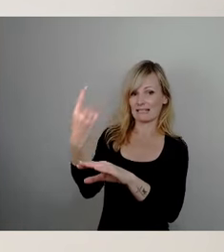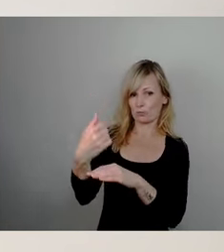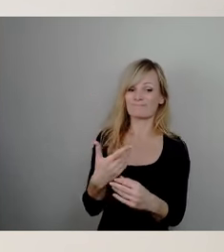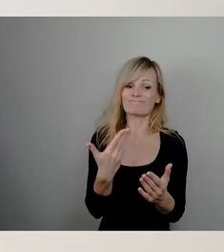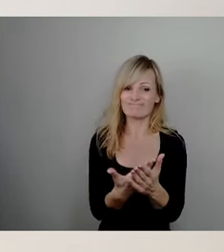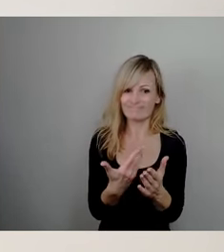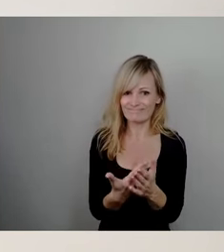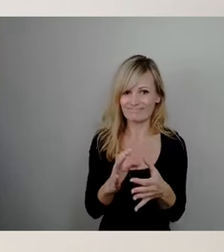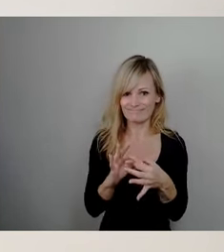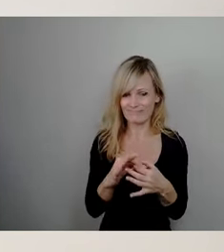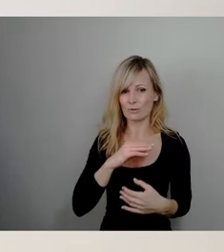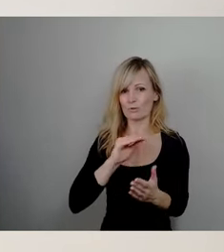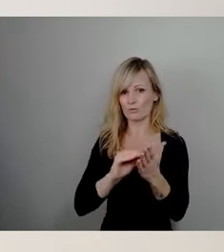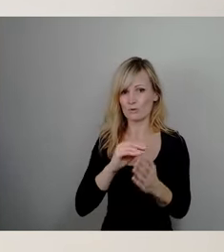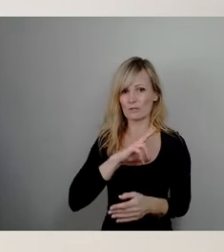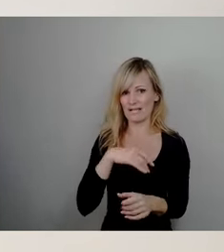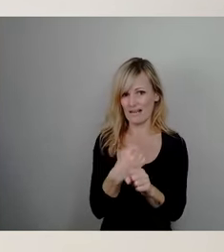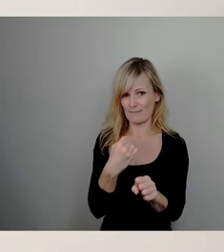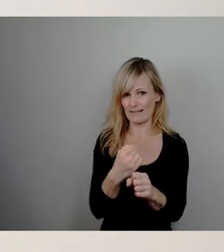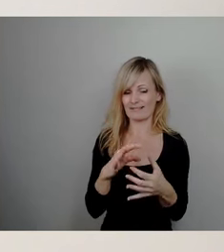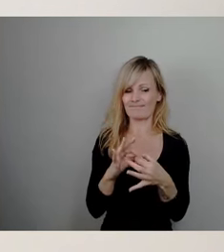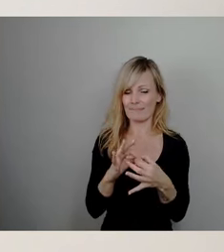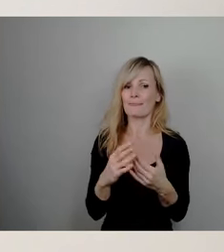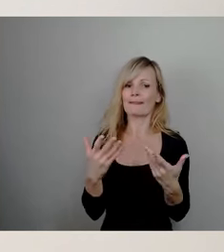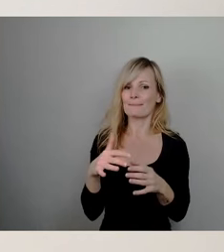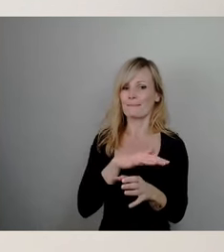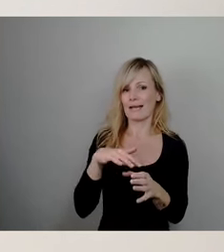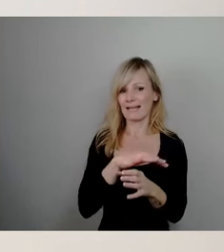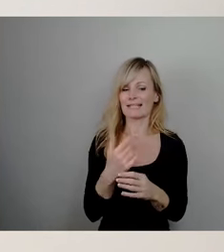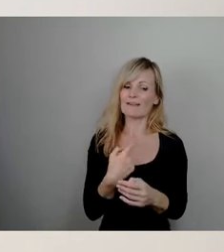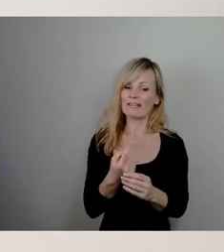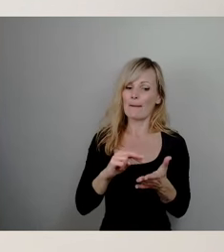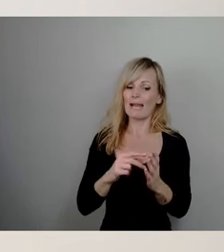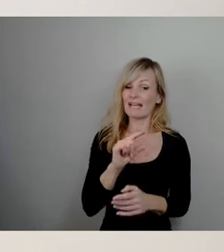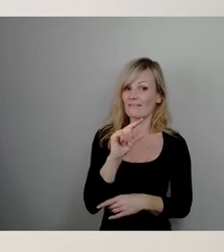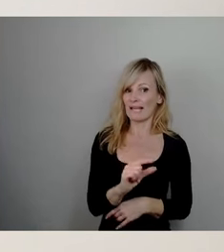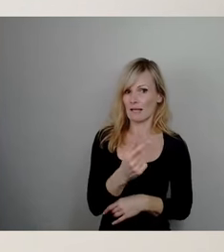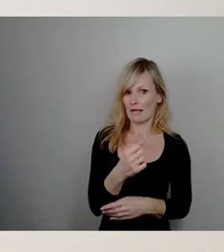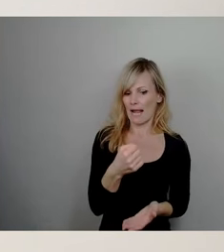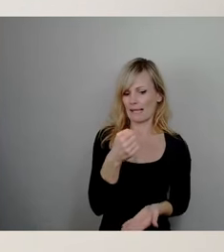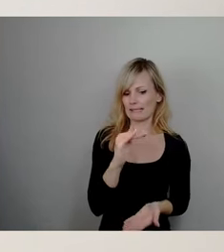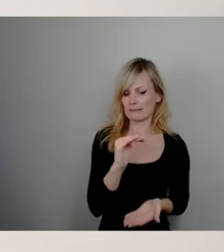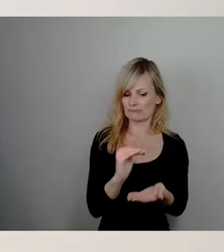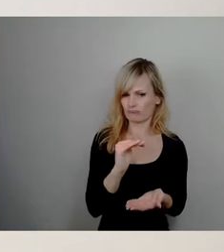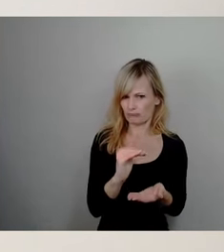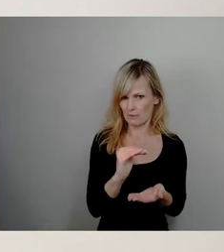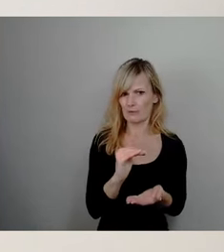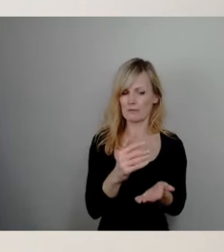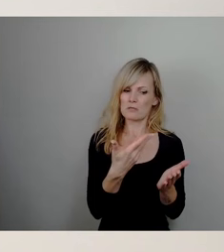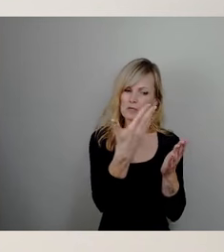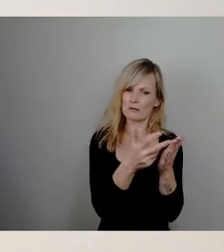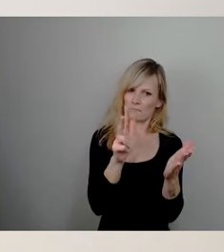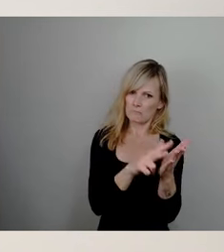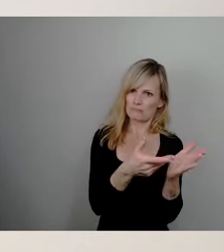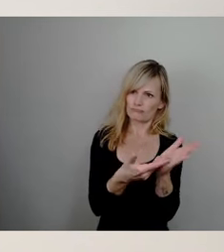zum Teil weniger Geld eingeplant haben. Dem weiteren Verlauf ist es aber natürlich unbenommen,